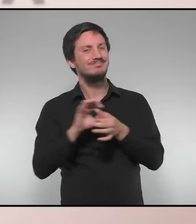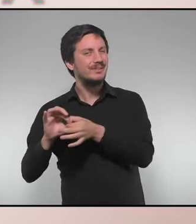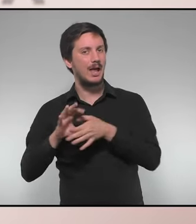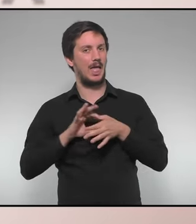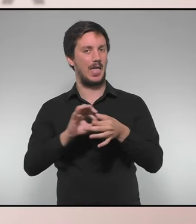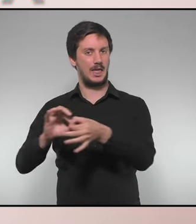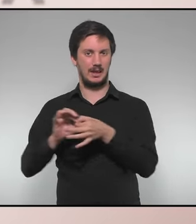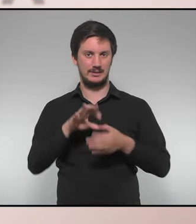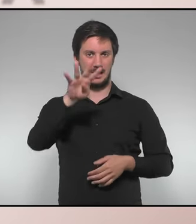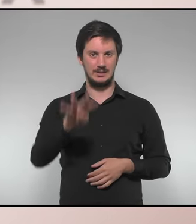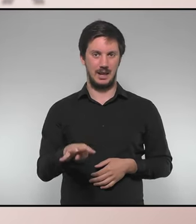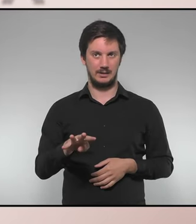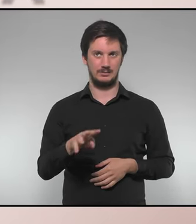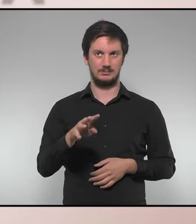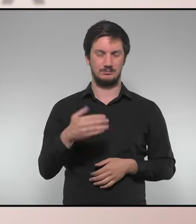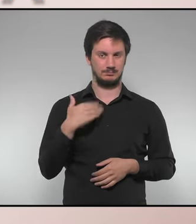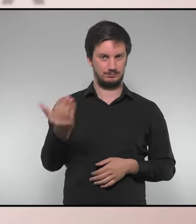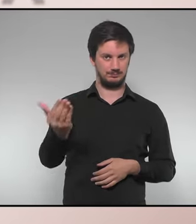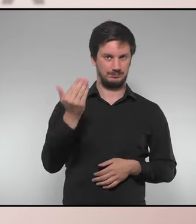Gràcies.